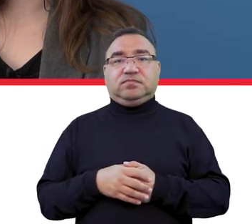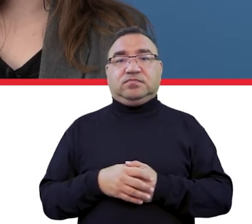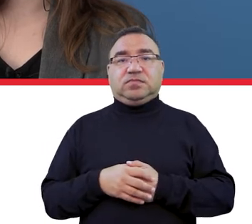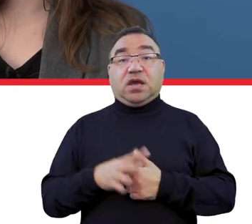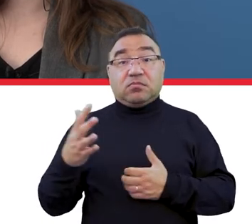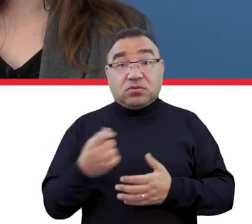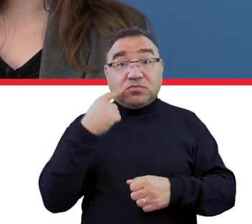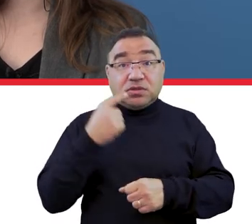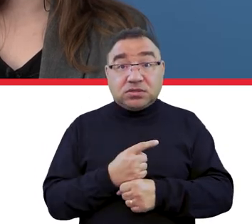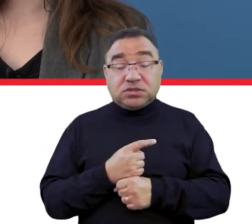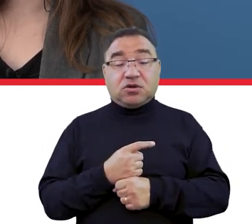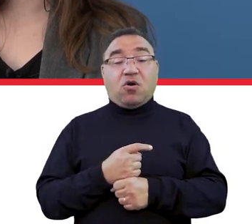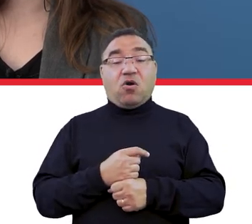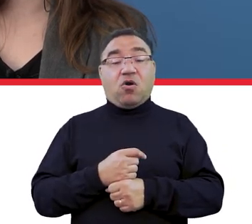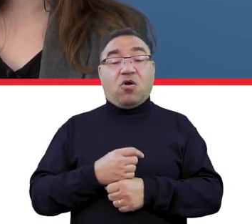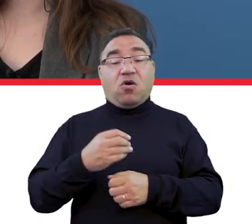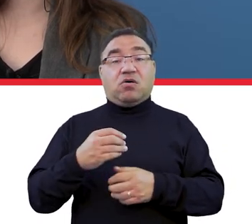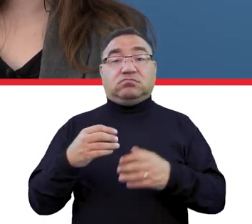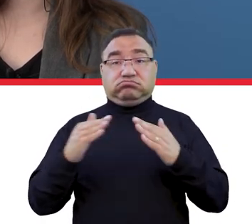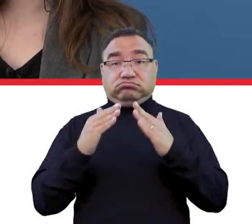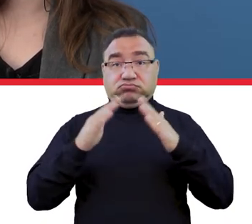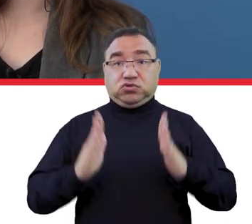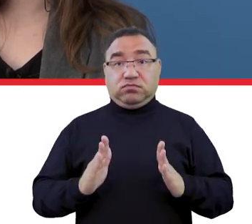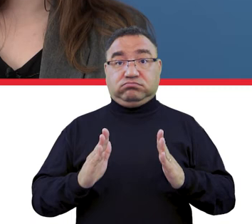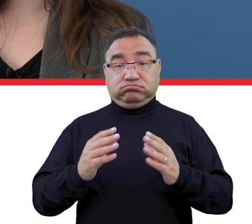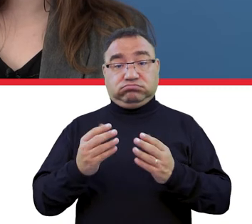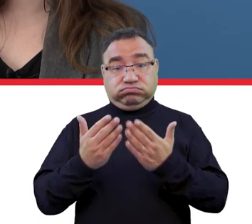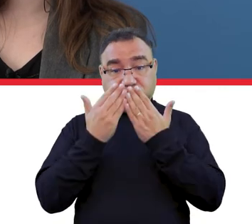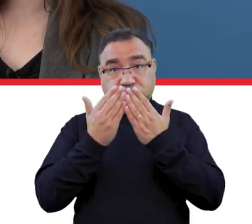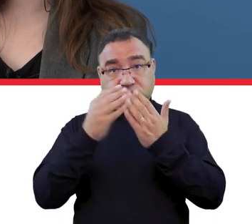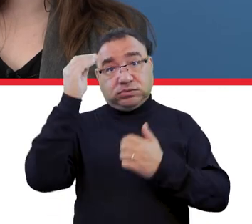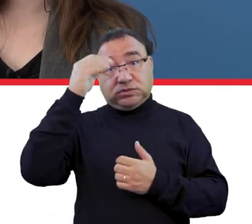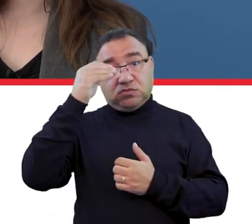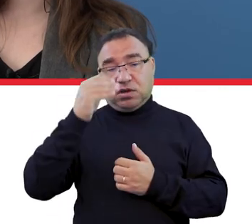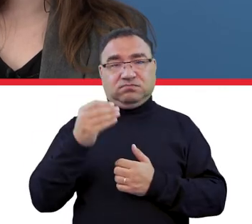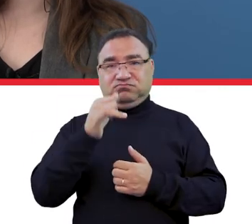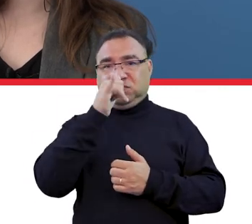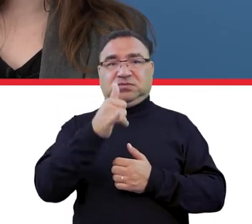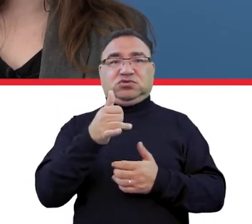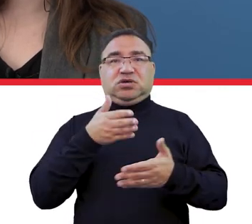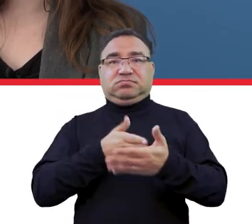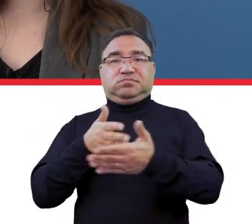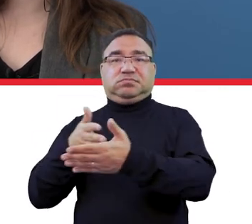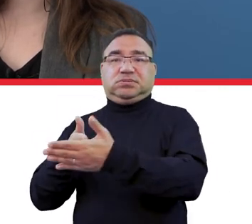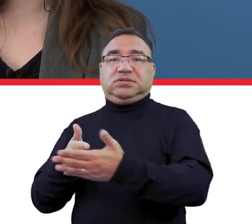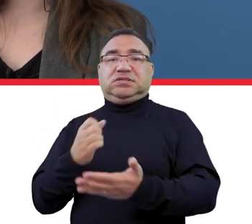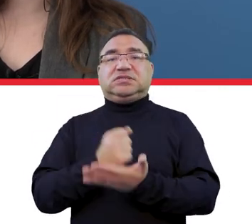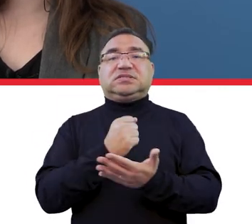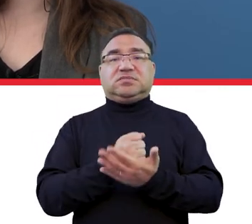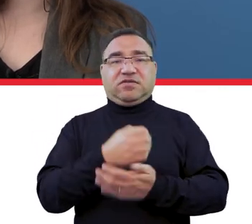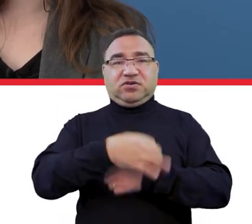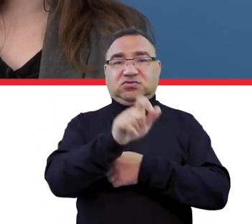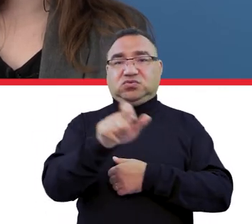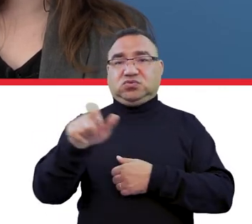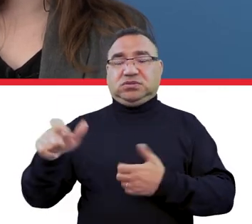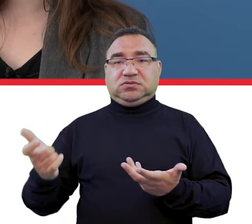uczelnia podejmuje decyzję o zdalnym nauczaniu, nie powinno to wpływać na jakiekolwiek ograniczenia, jeśli chodzi o